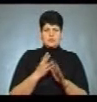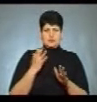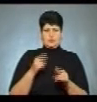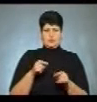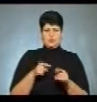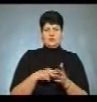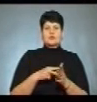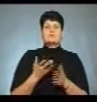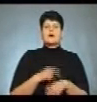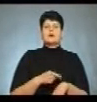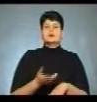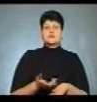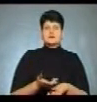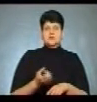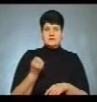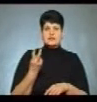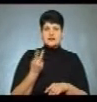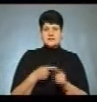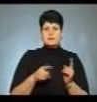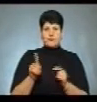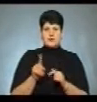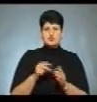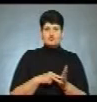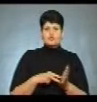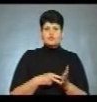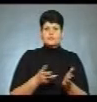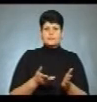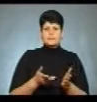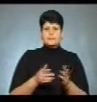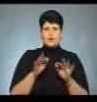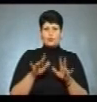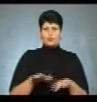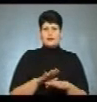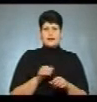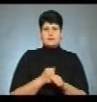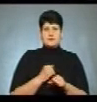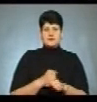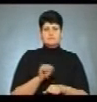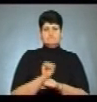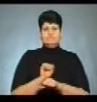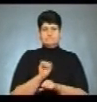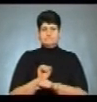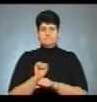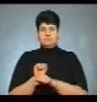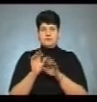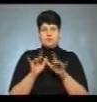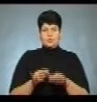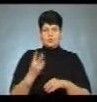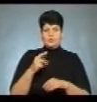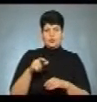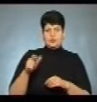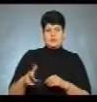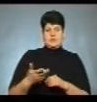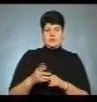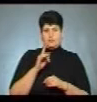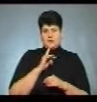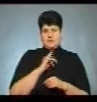стою вже, яка година, 12-е, півперше стою, комп'ютер не працює, глючий комп'ютер. Двоє людей переді мною тільки